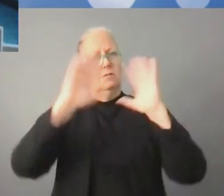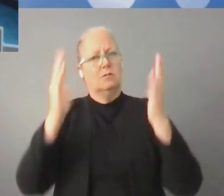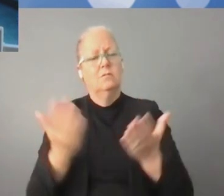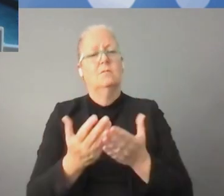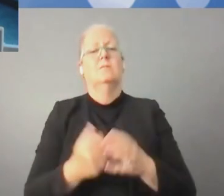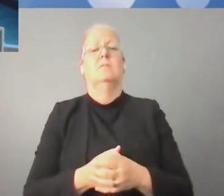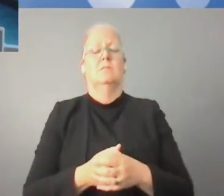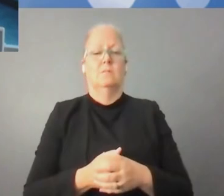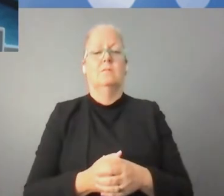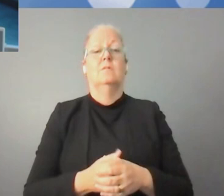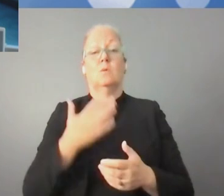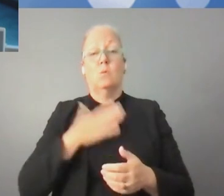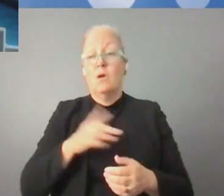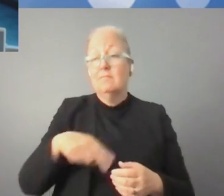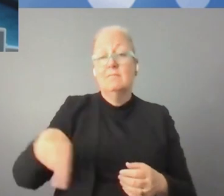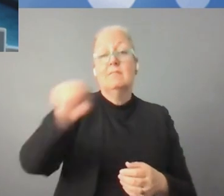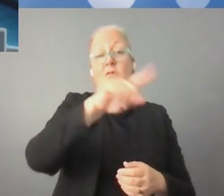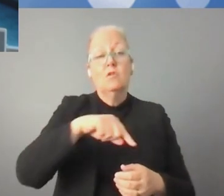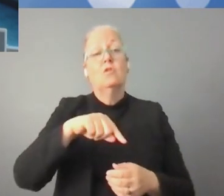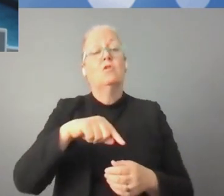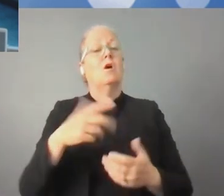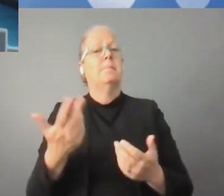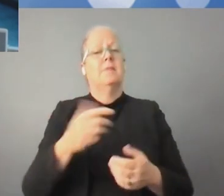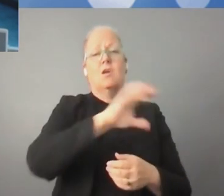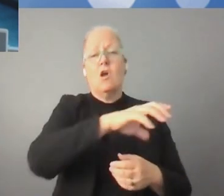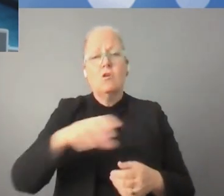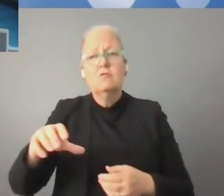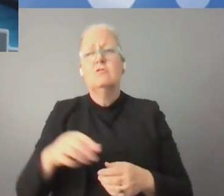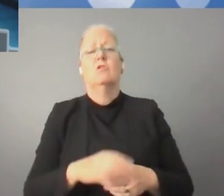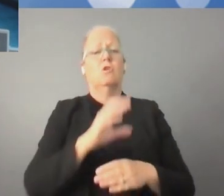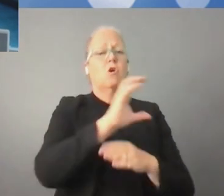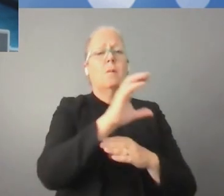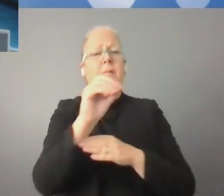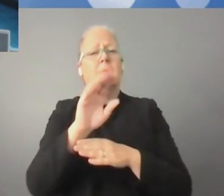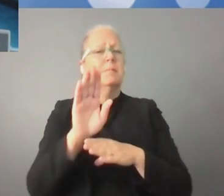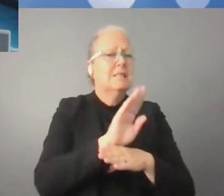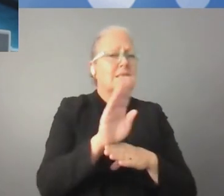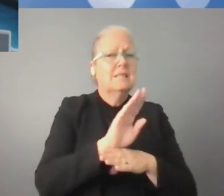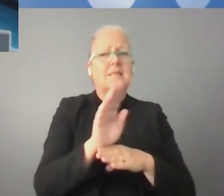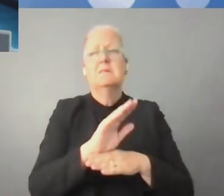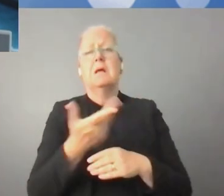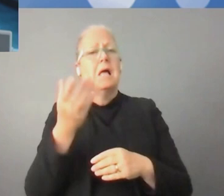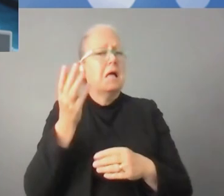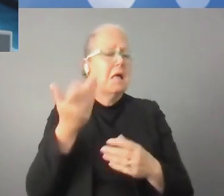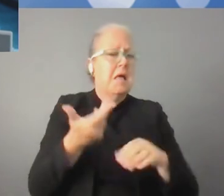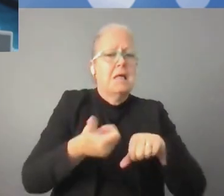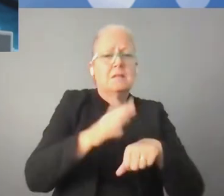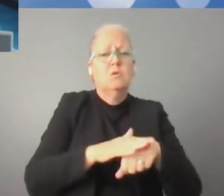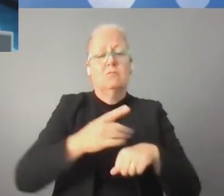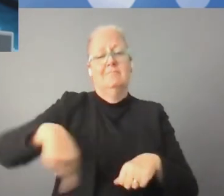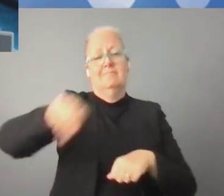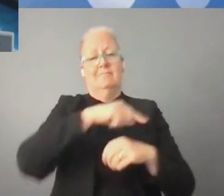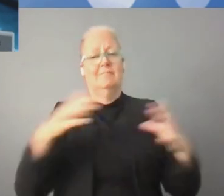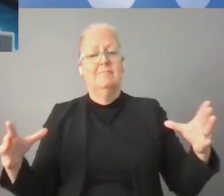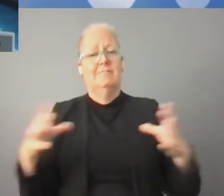اتفاقية دولية لرقمنا. وروسيا منفتحة على التعاون والحوار